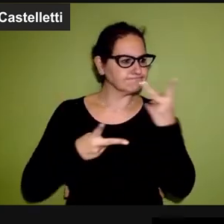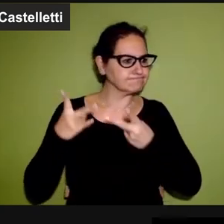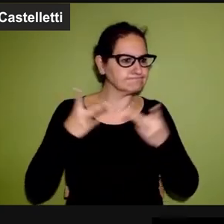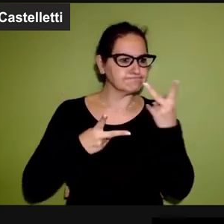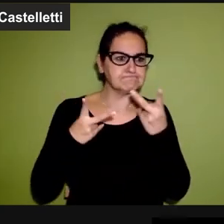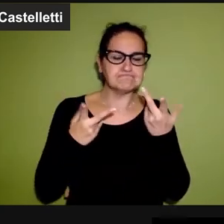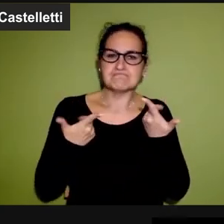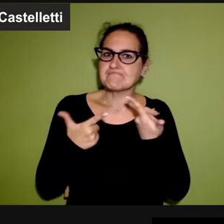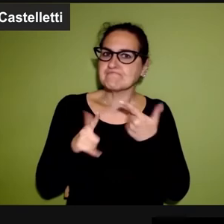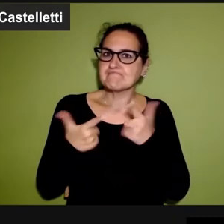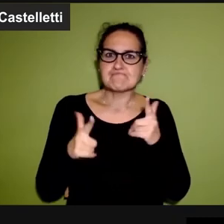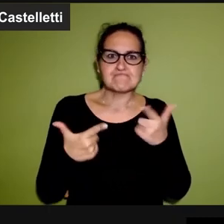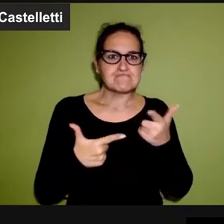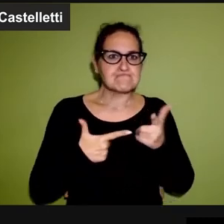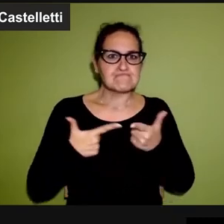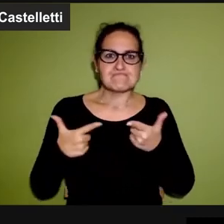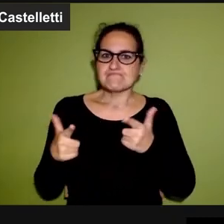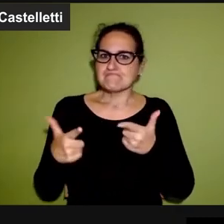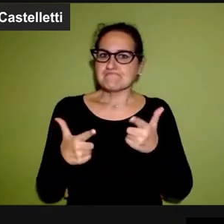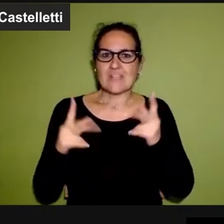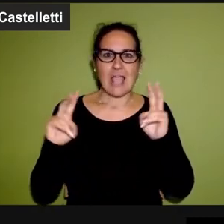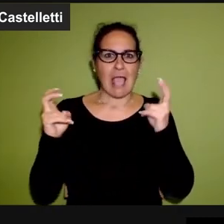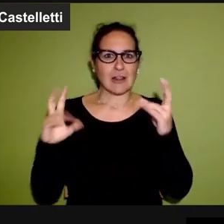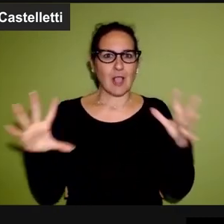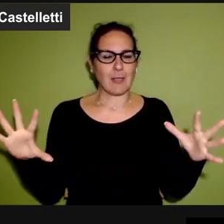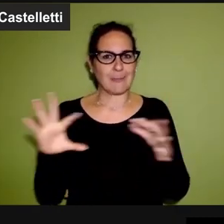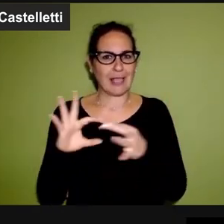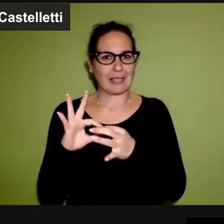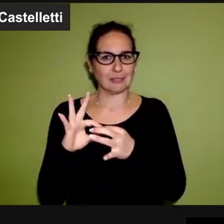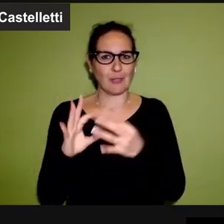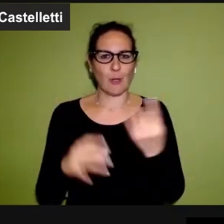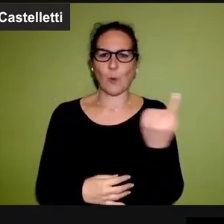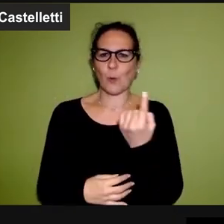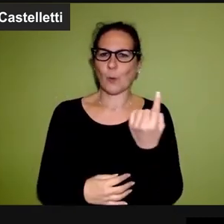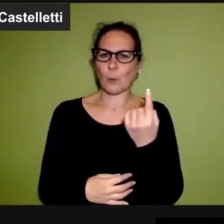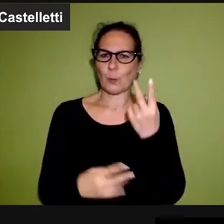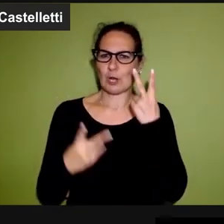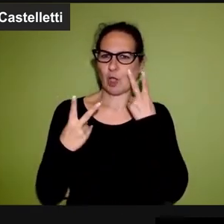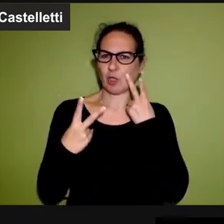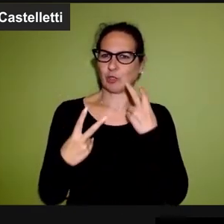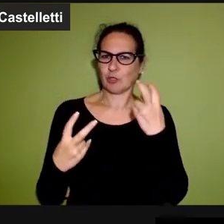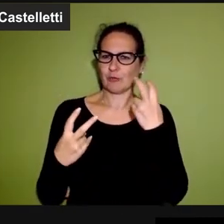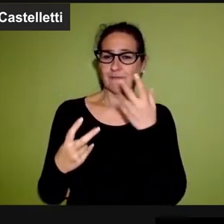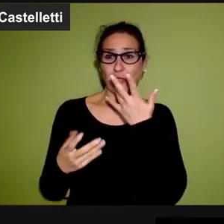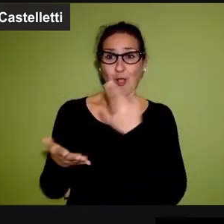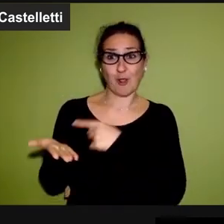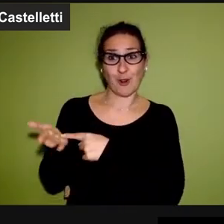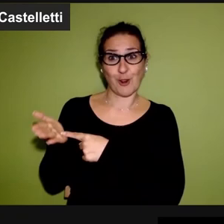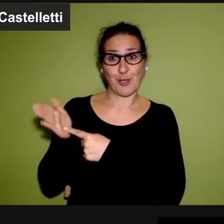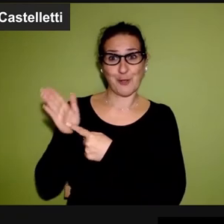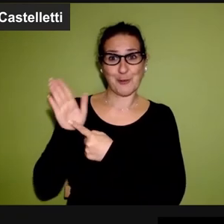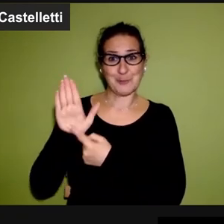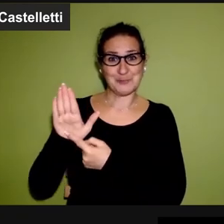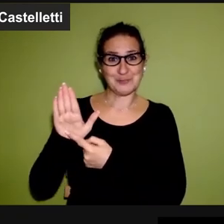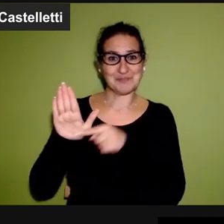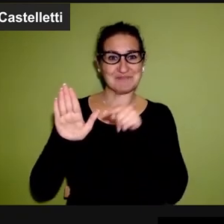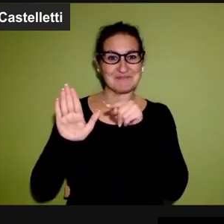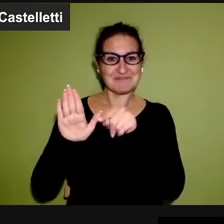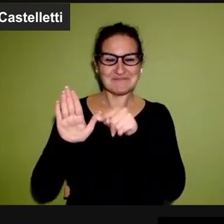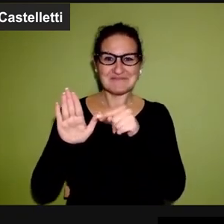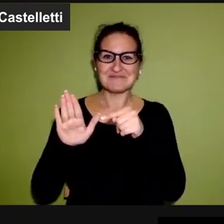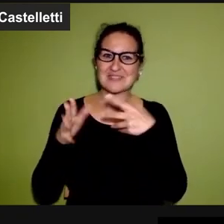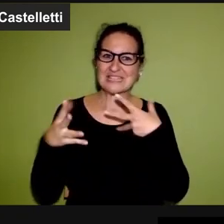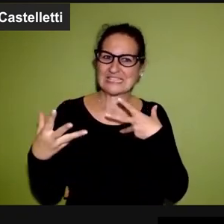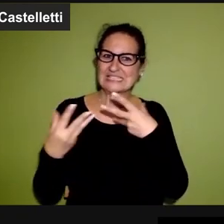trovato un lavoro che è utile per questa circostanza. L'unica cosa che ho trovato che mi piaceva farle vedere